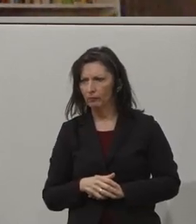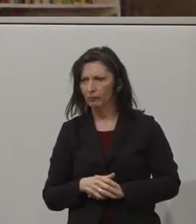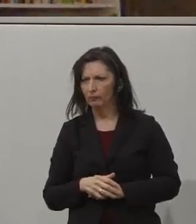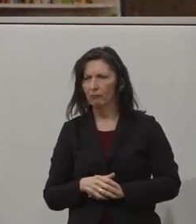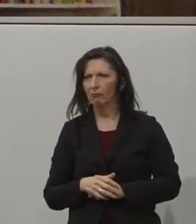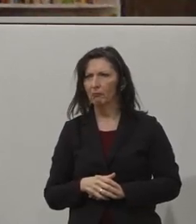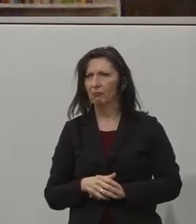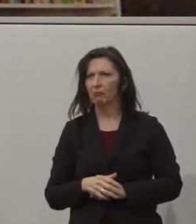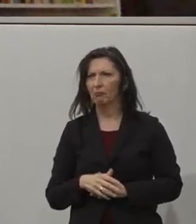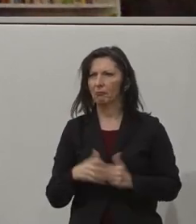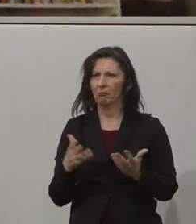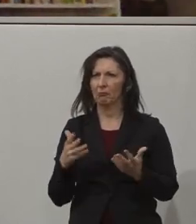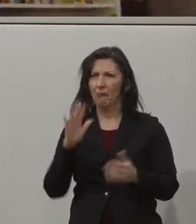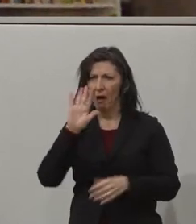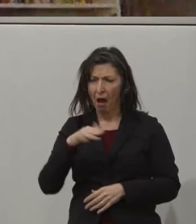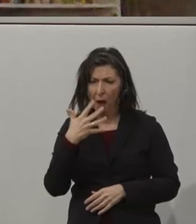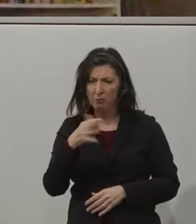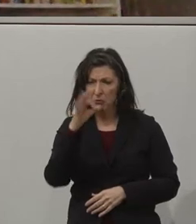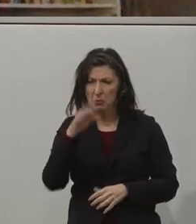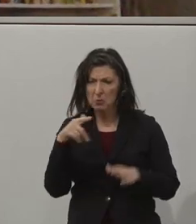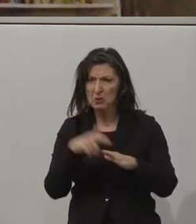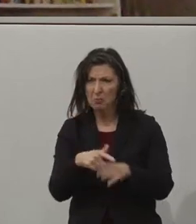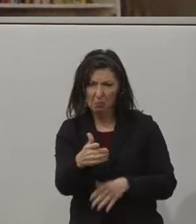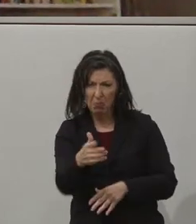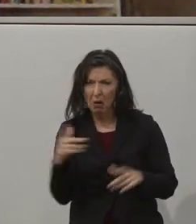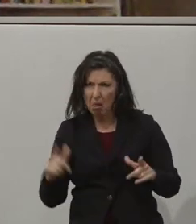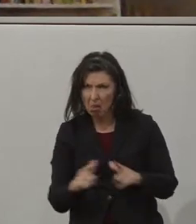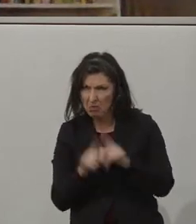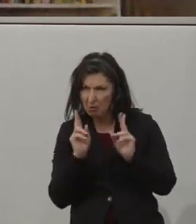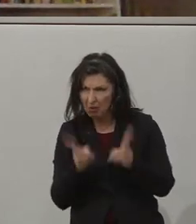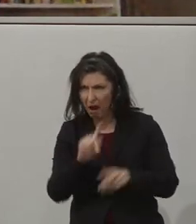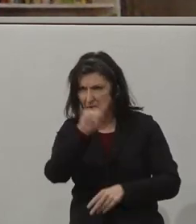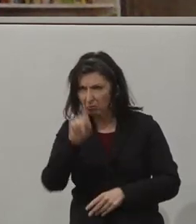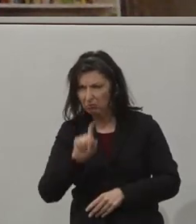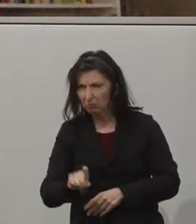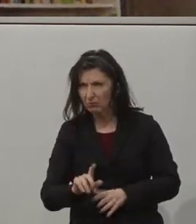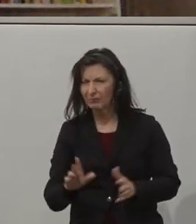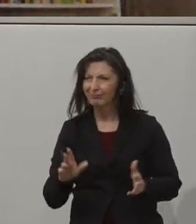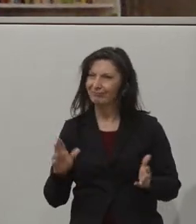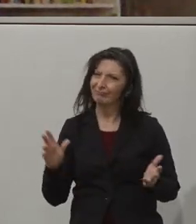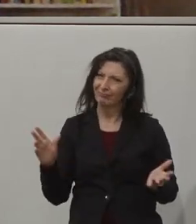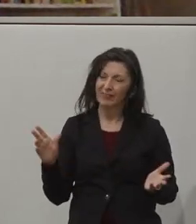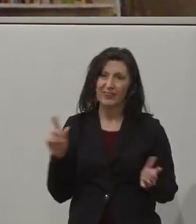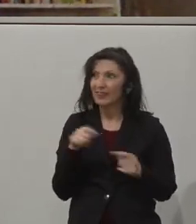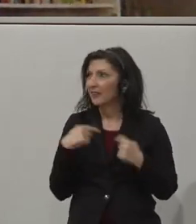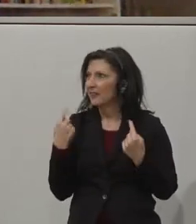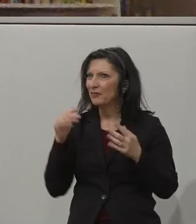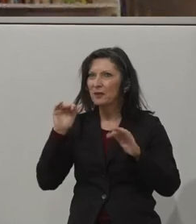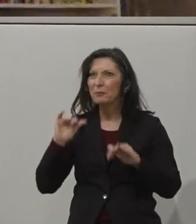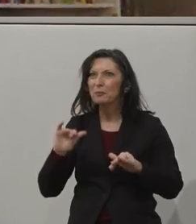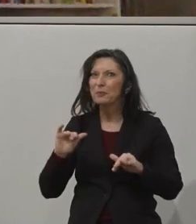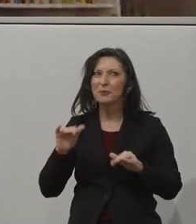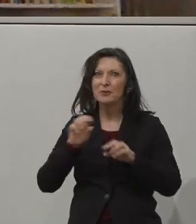was kann die überhaupt noch leisten, aber wenn wir so bewusst dafür schaffen, dass 50 Prozent